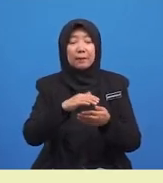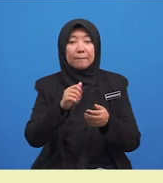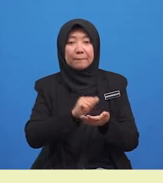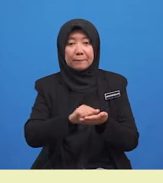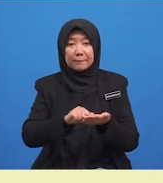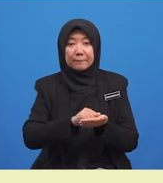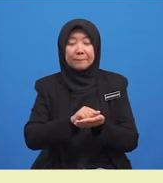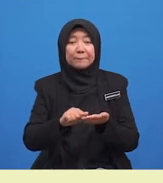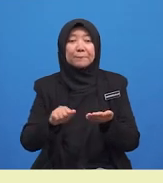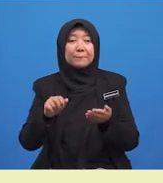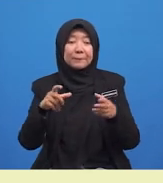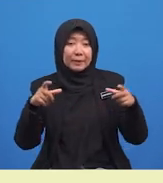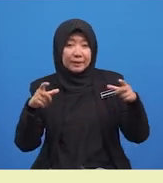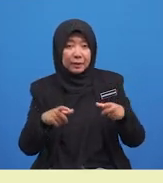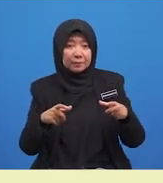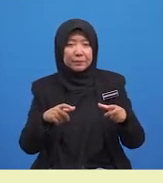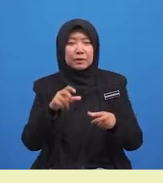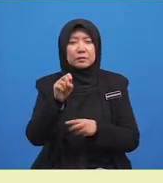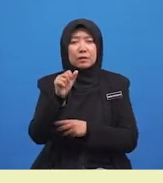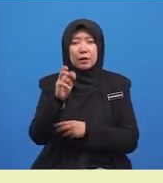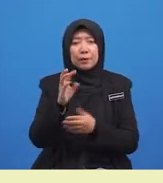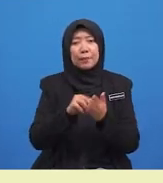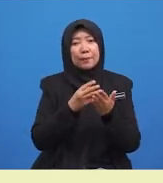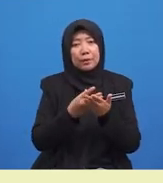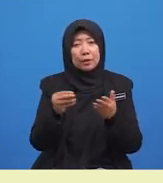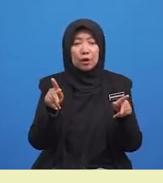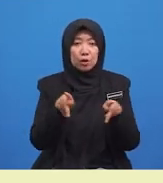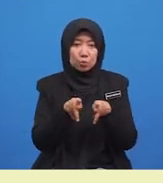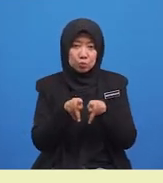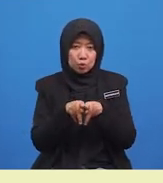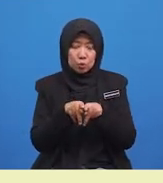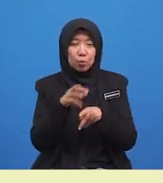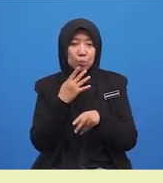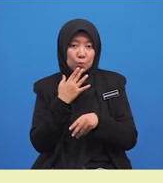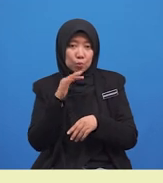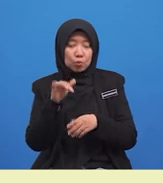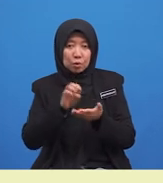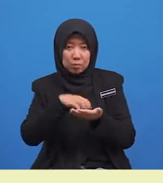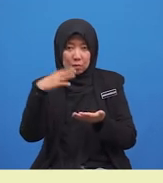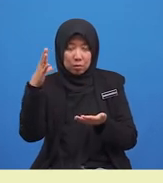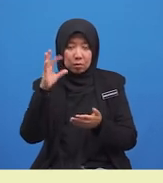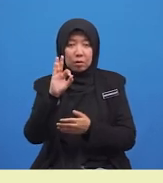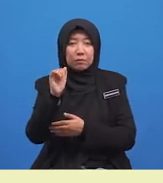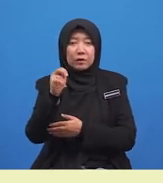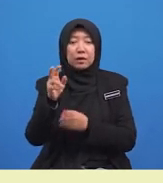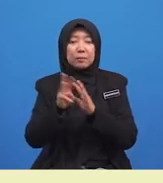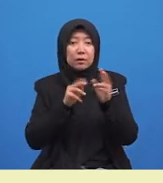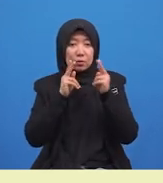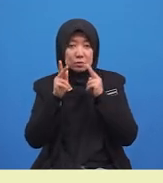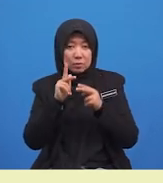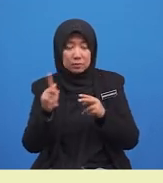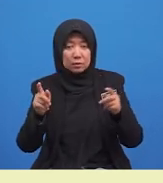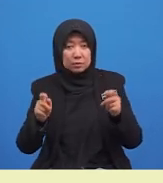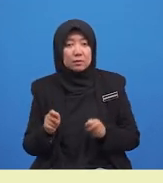Salib membeli kasut berwarna biru yang maha. Farhana mengucapkan